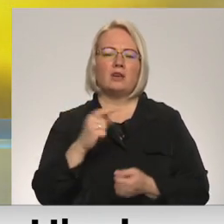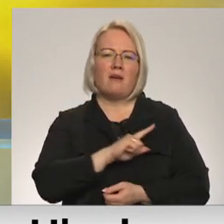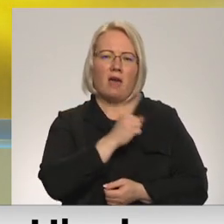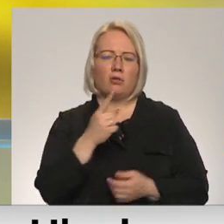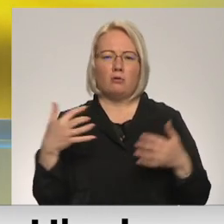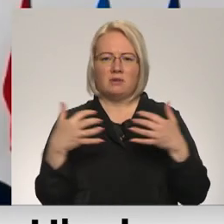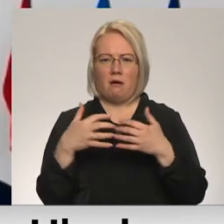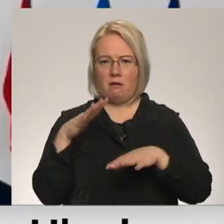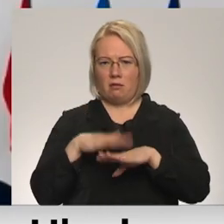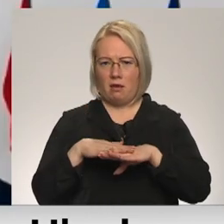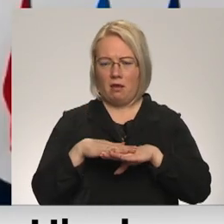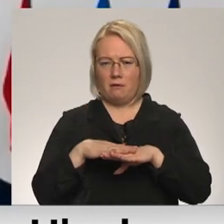teiņi.